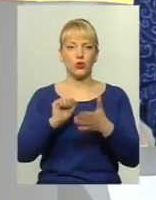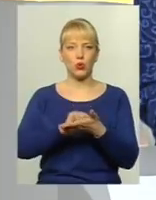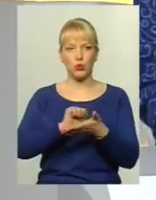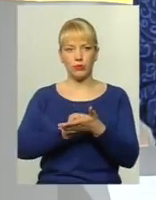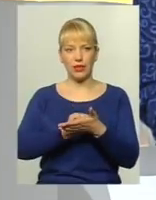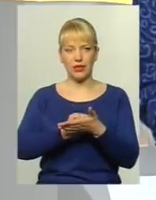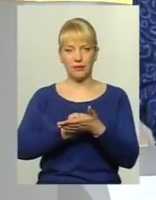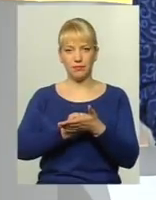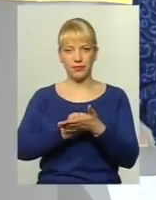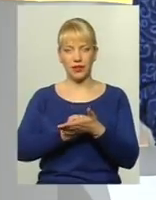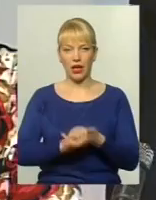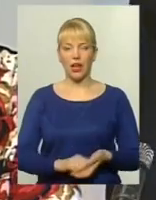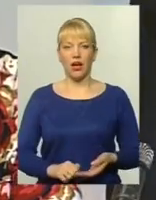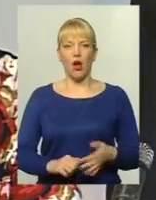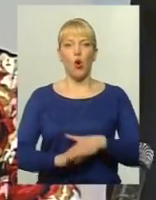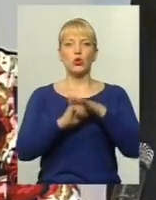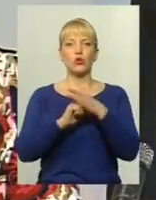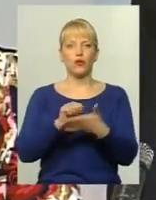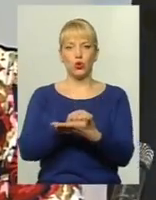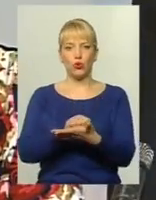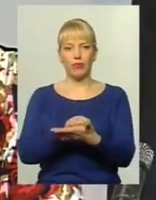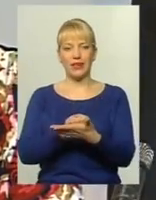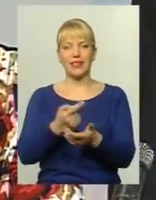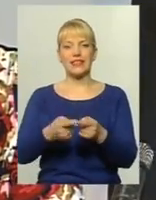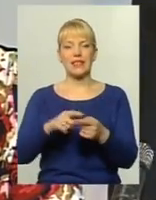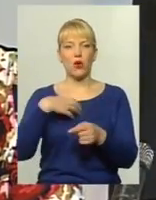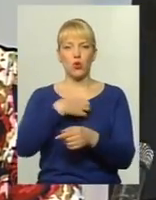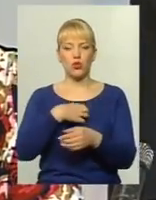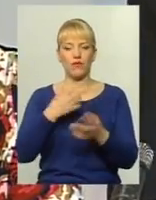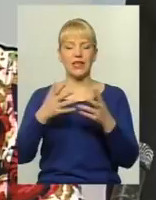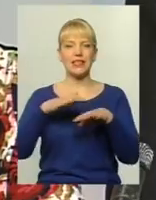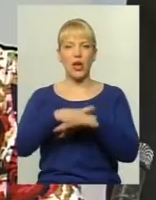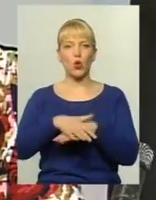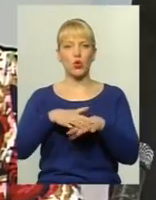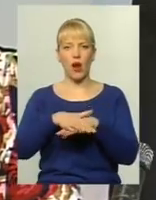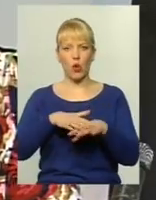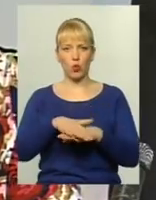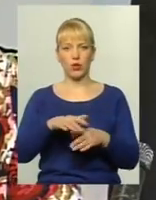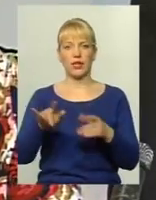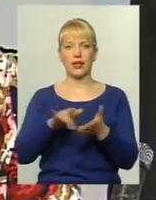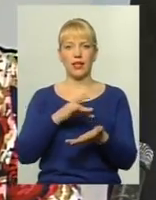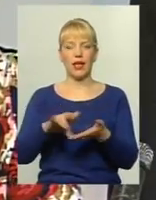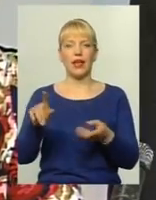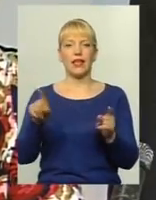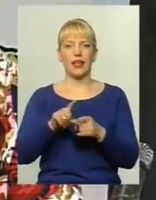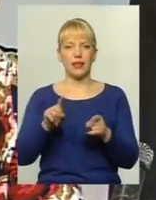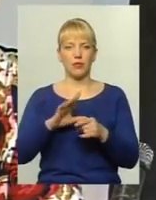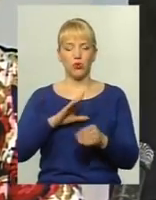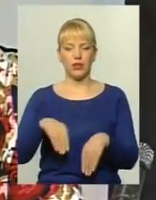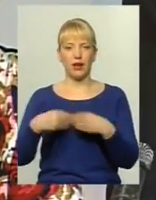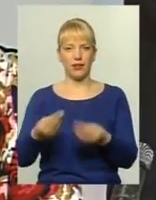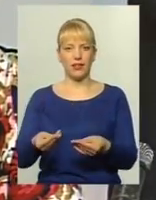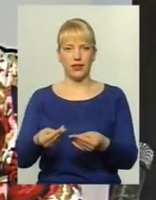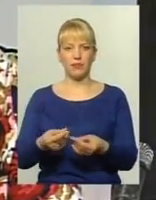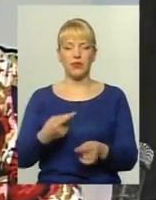громадських слухань? Лягли основні розрахунки, які були надані перевізниками Розрахунки були надані